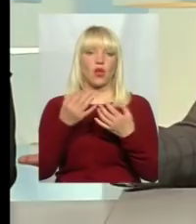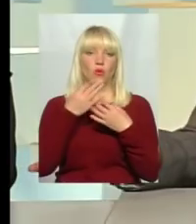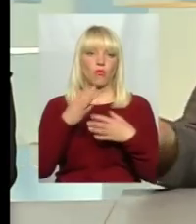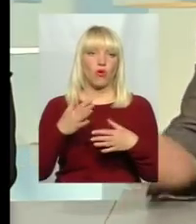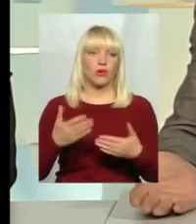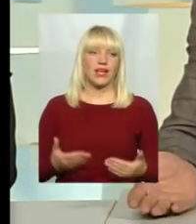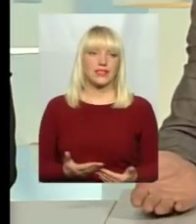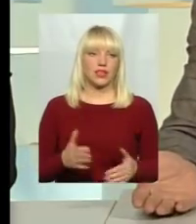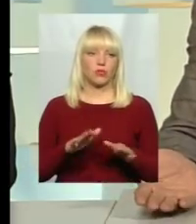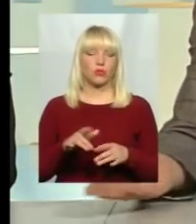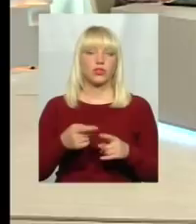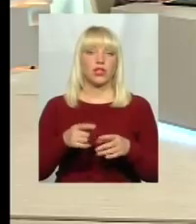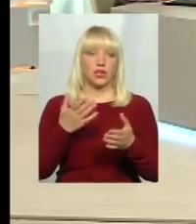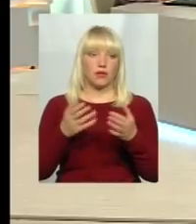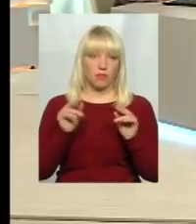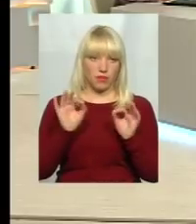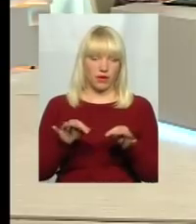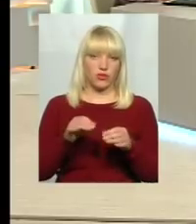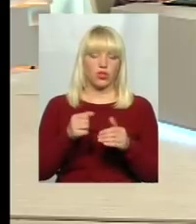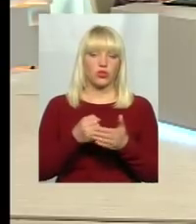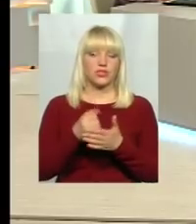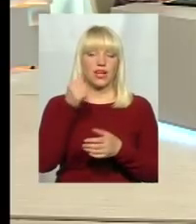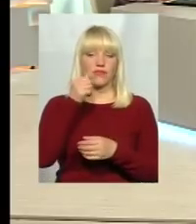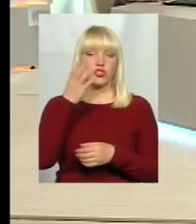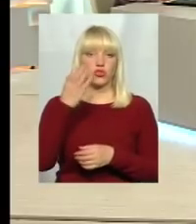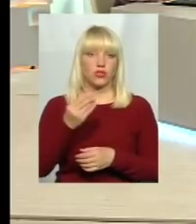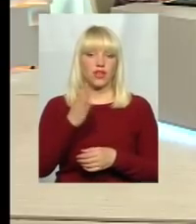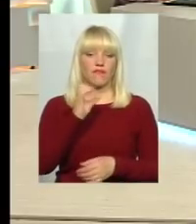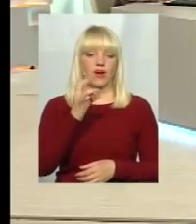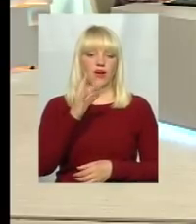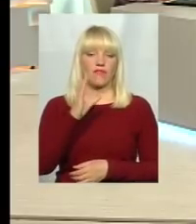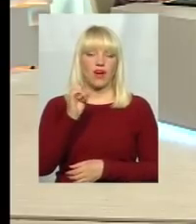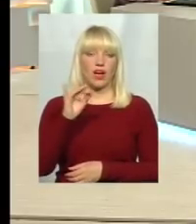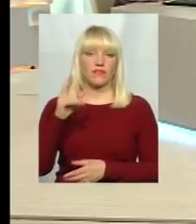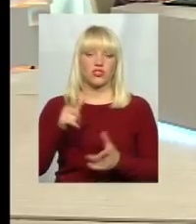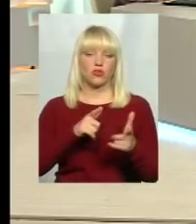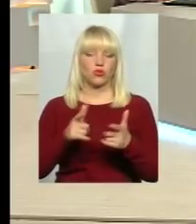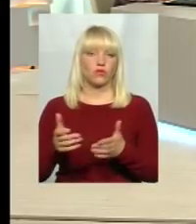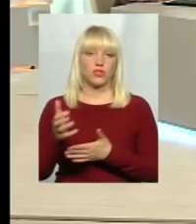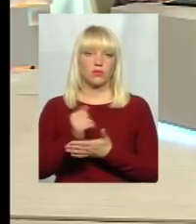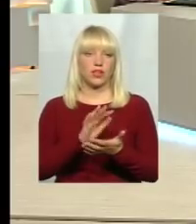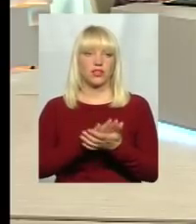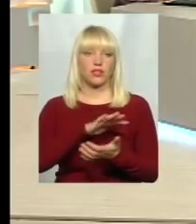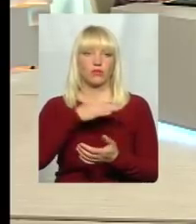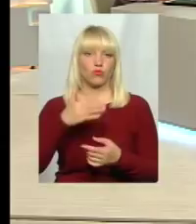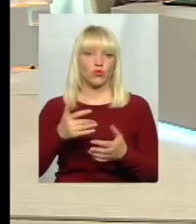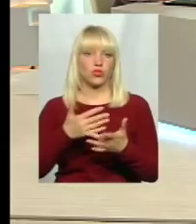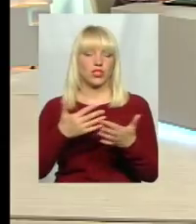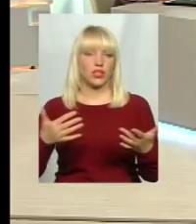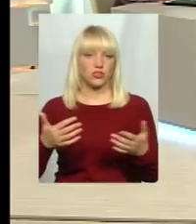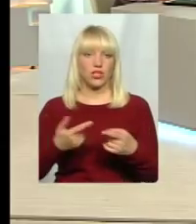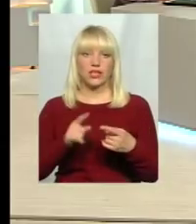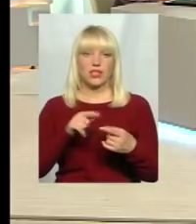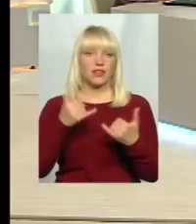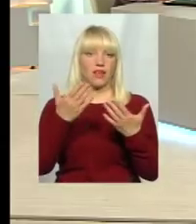ну, з великим рахунком, правда, Василь Богданович? Ви завтрашнього дня ті самі варварівці готові збирати і мусор, і все решта. Тобто, для вас це не є проблемою,